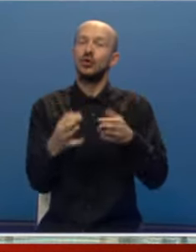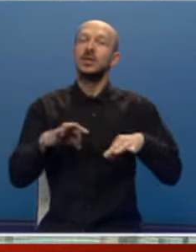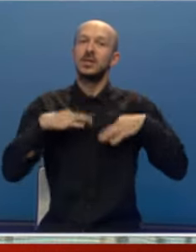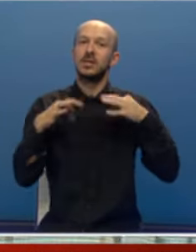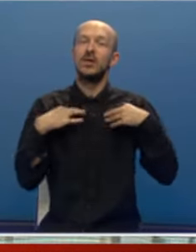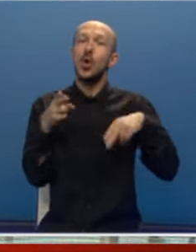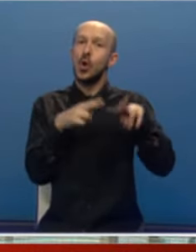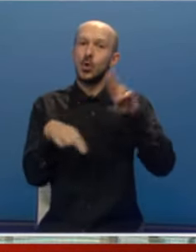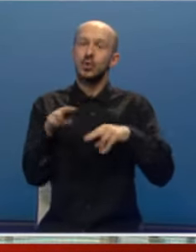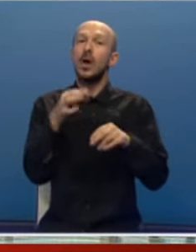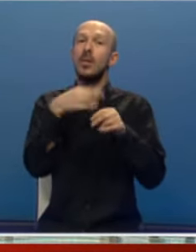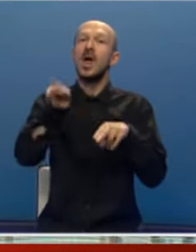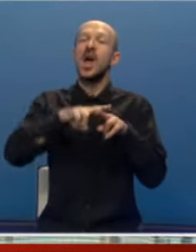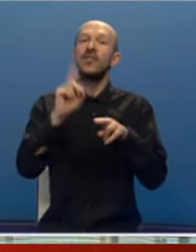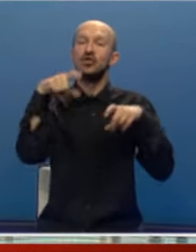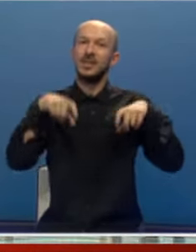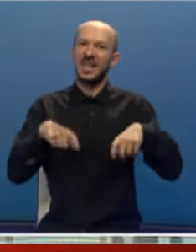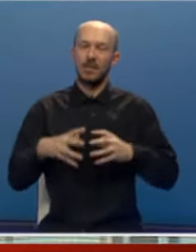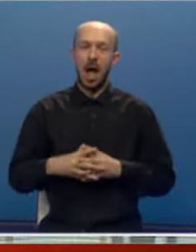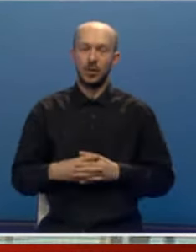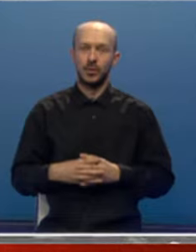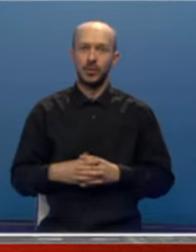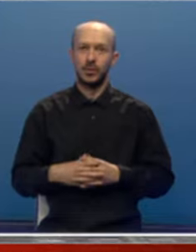zdravstvenih usluga po najvišim standardima.